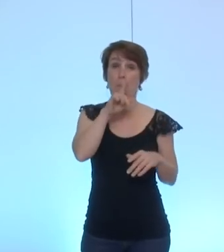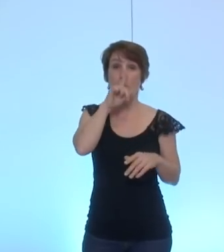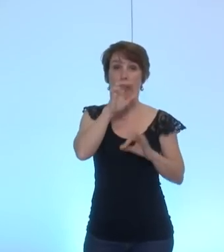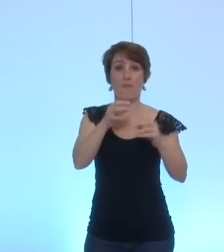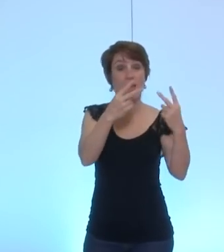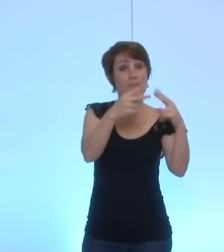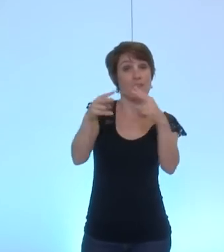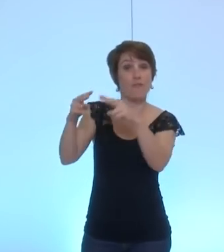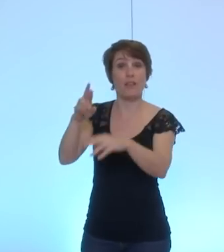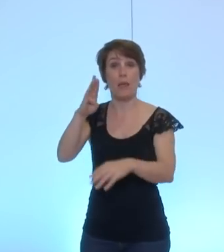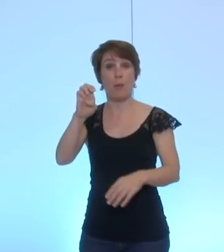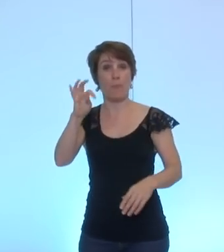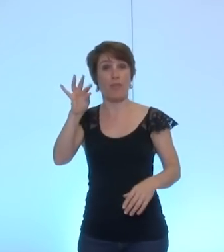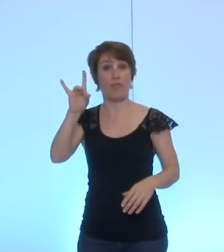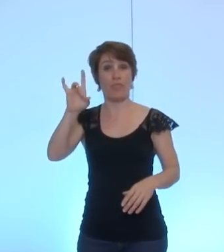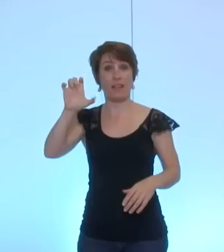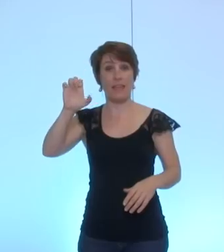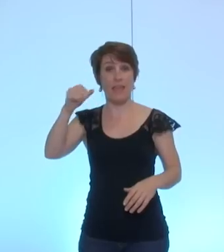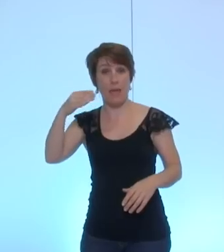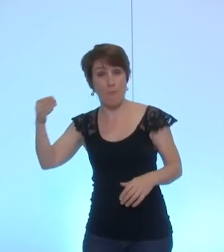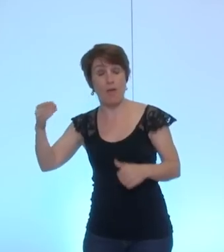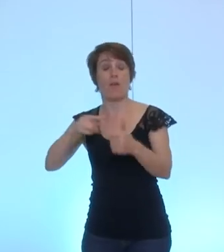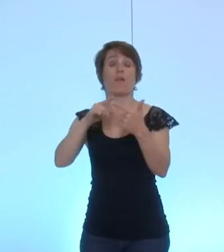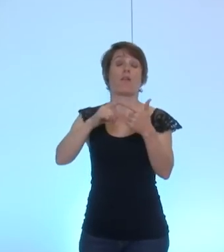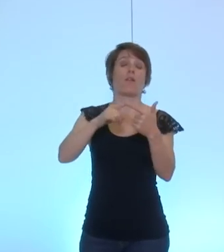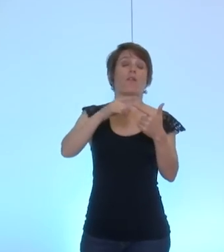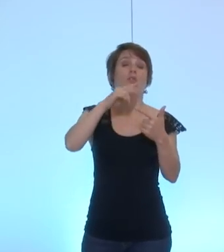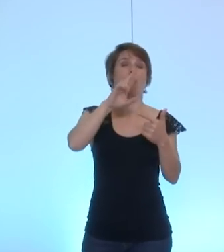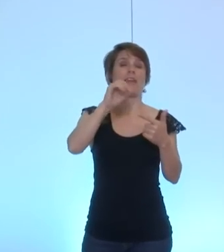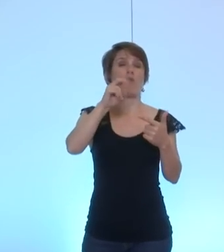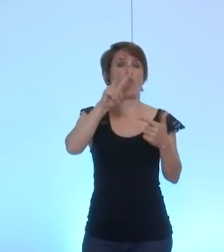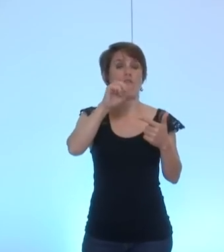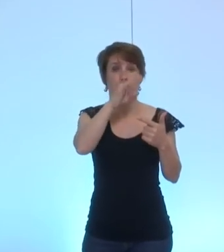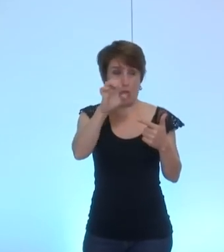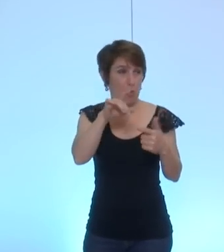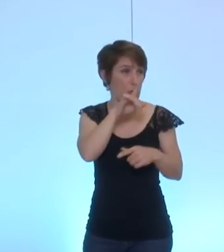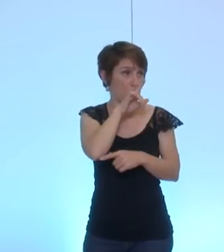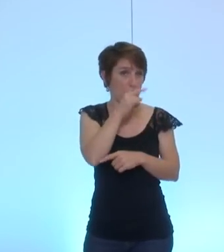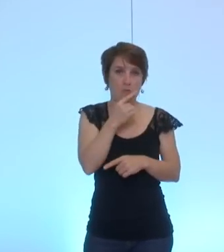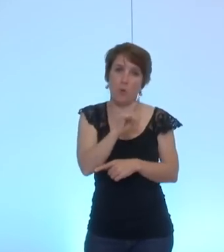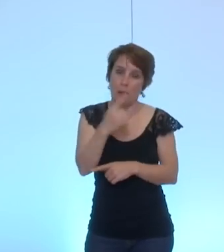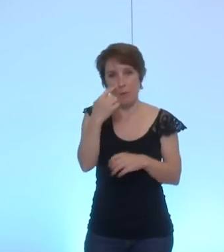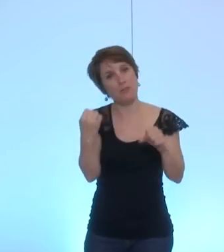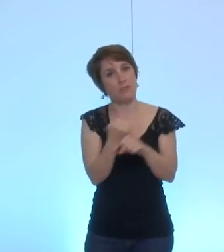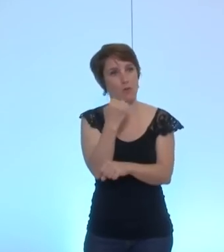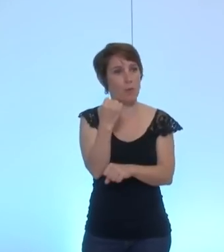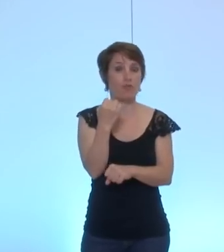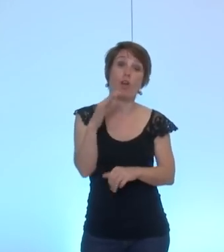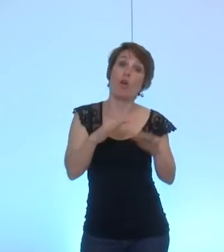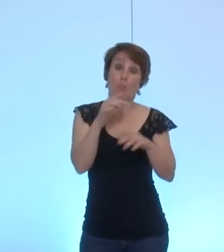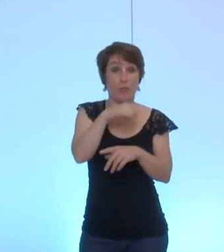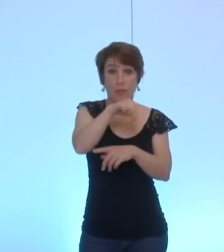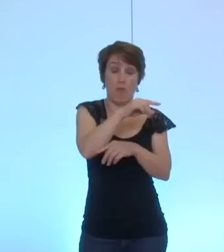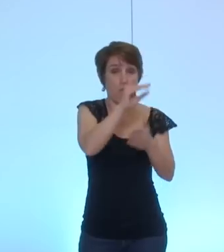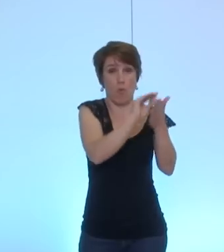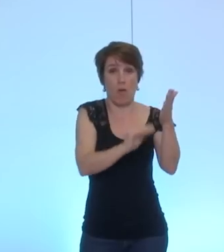délibération soit parce qu'elle a été peut-être maladroitement rédigée ça peut arriver soit parce qu'au contraire elle serait